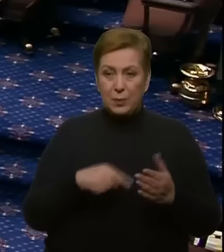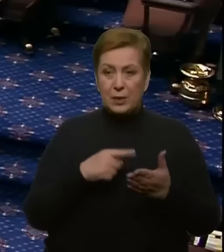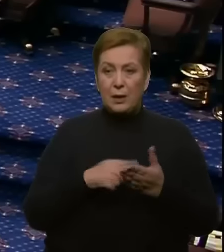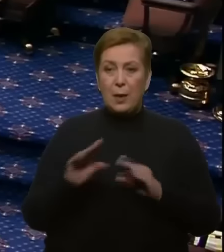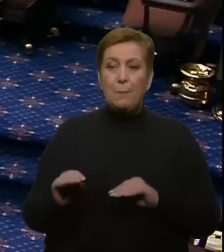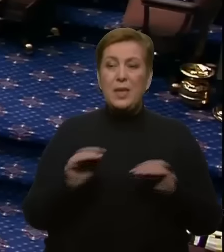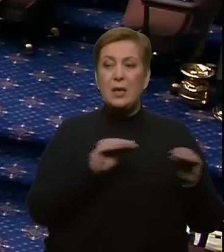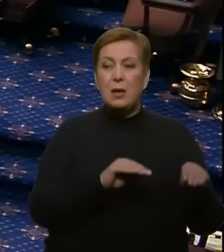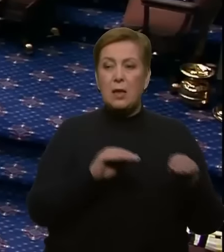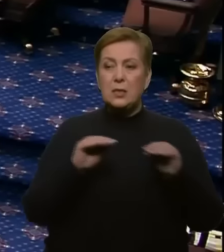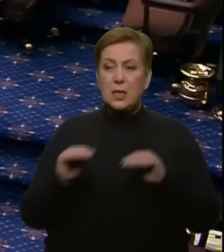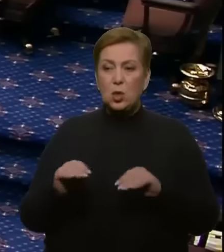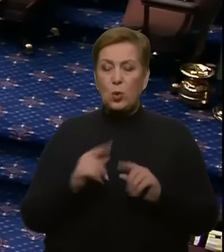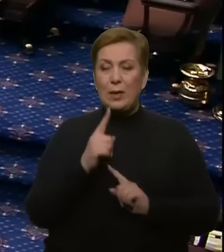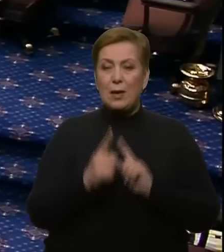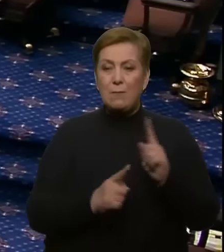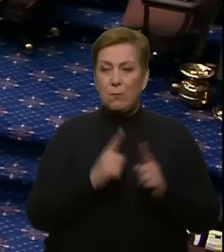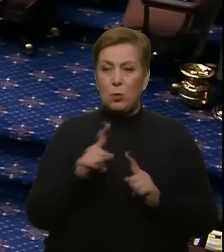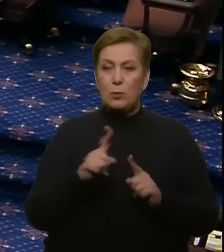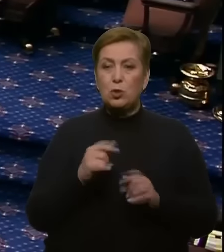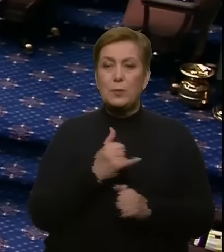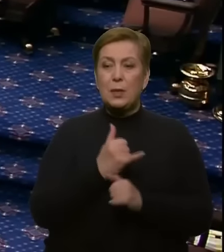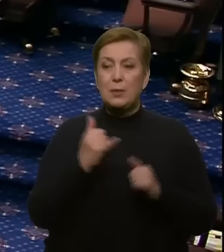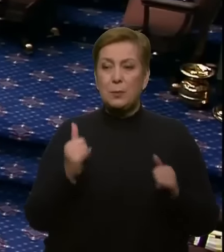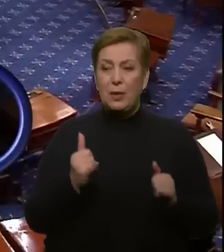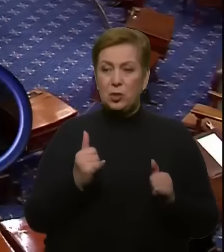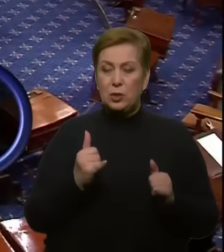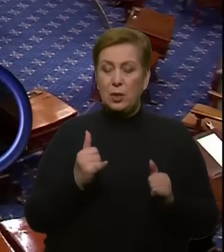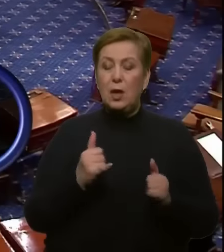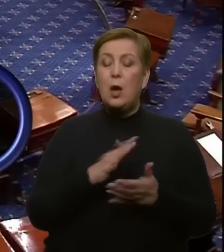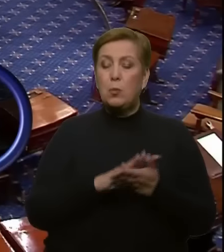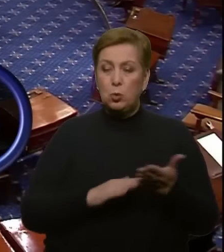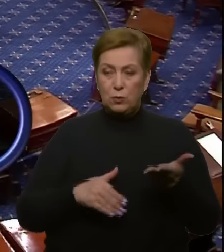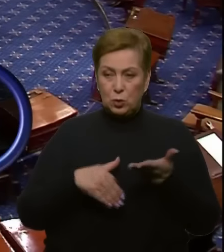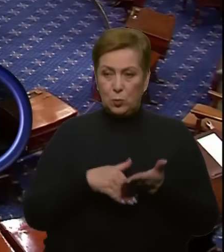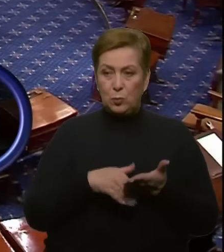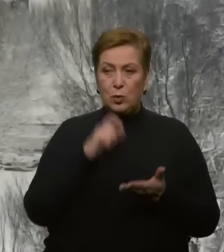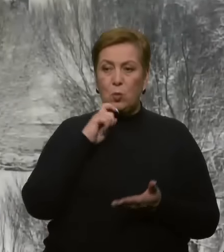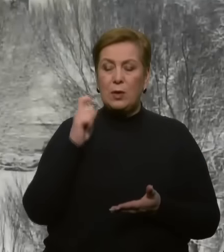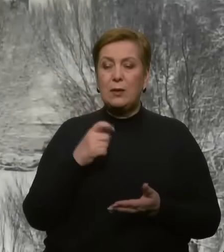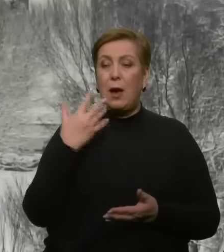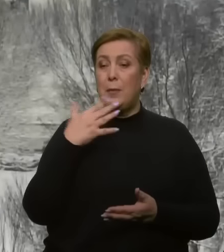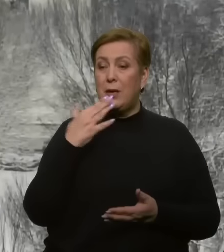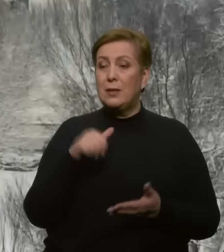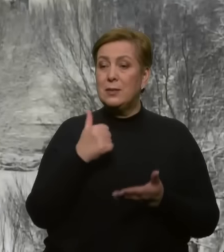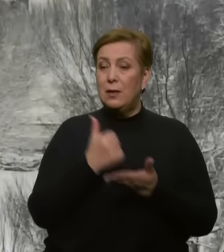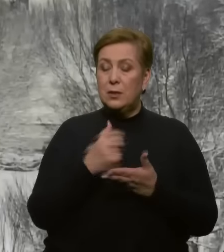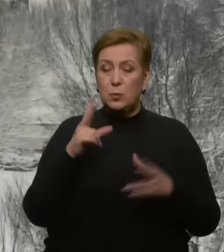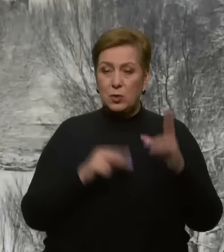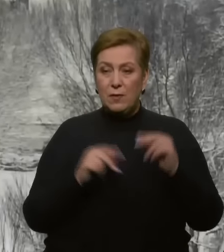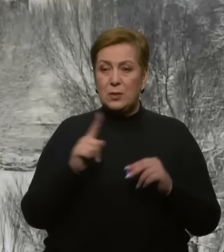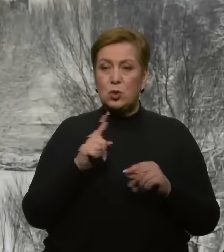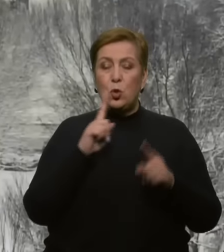міграційної реформи, щоб забезпечити продовження допомоги Україні. Американський лідер сподівається, що Сенат наступного